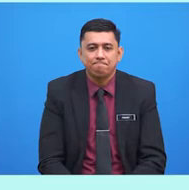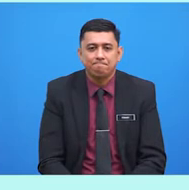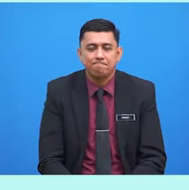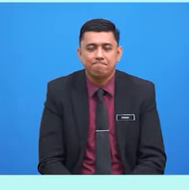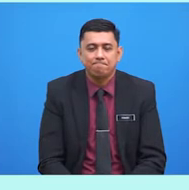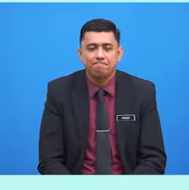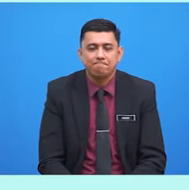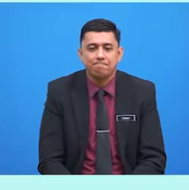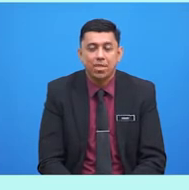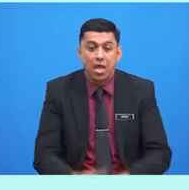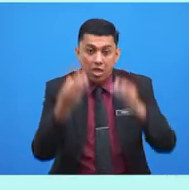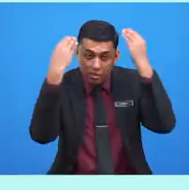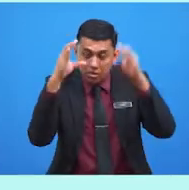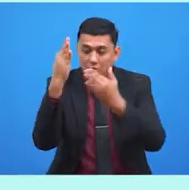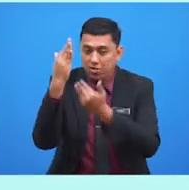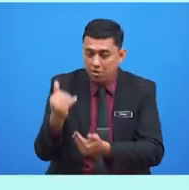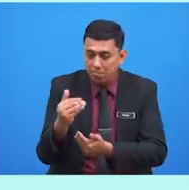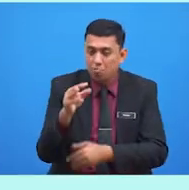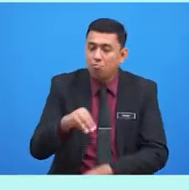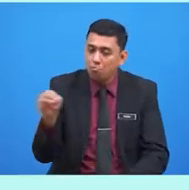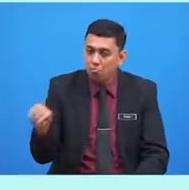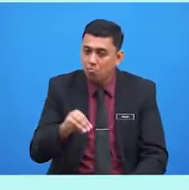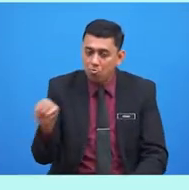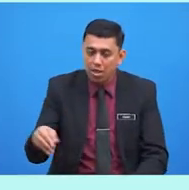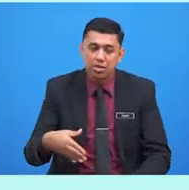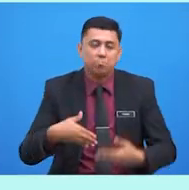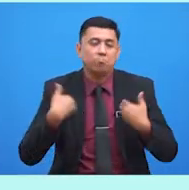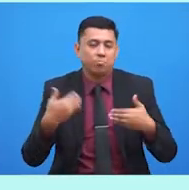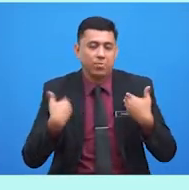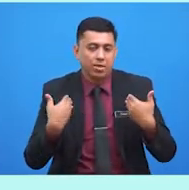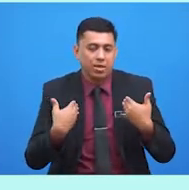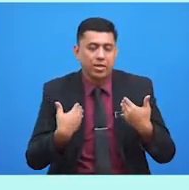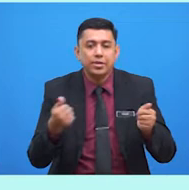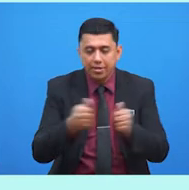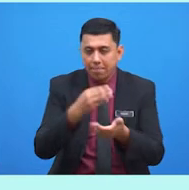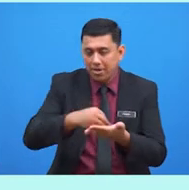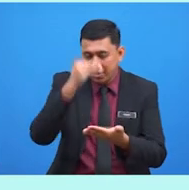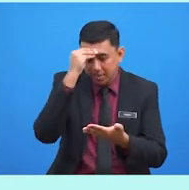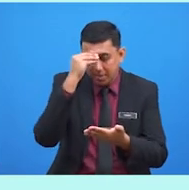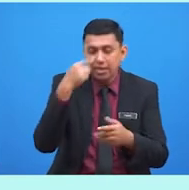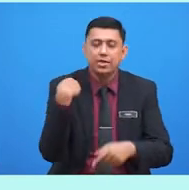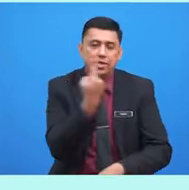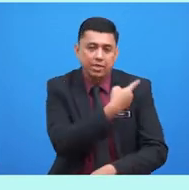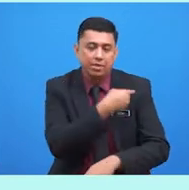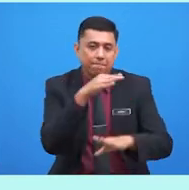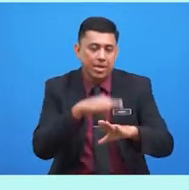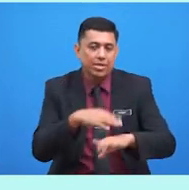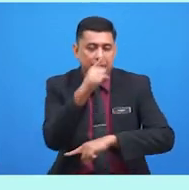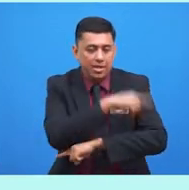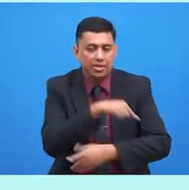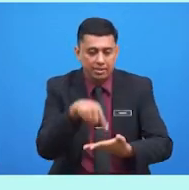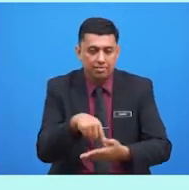Cikgu berharap murid-murid seronok dengan pembelajaran kita pada hari ini.